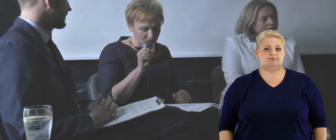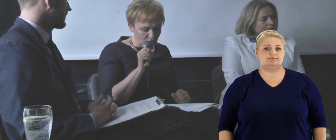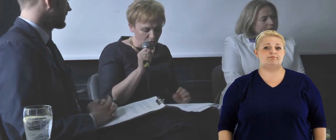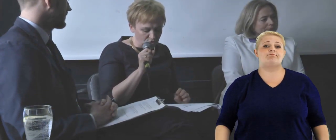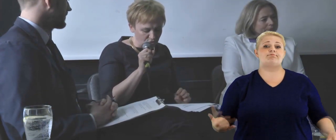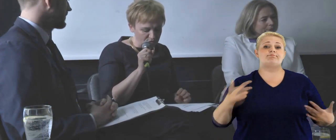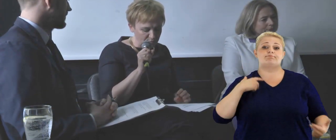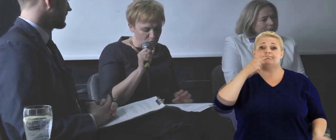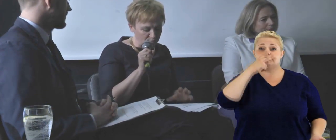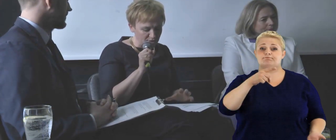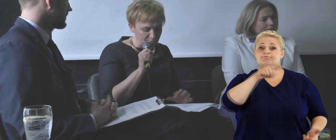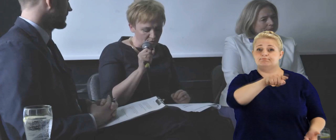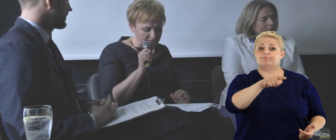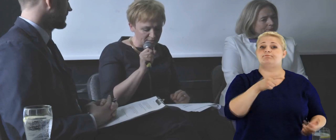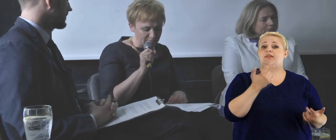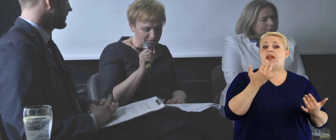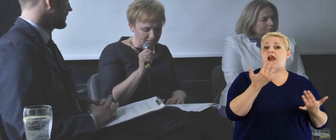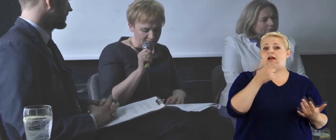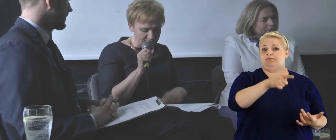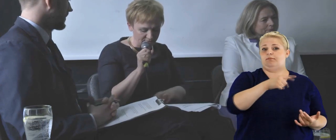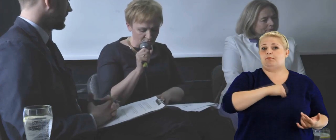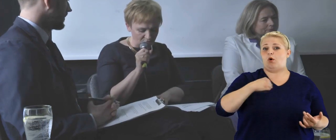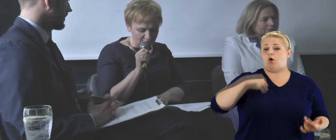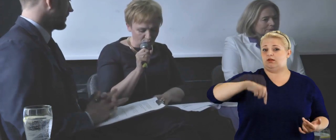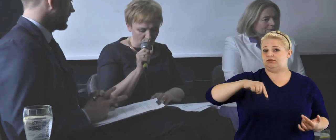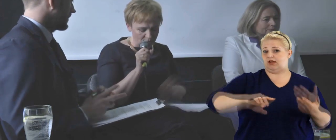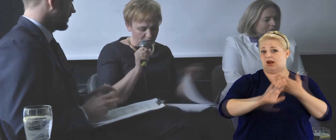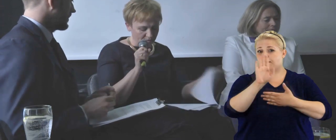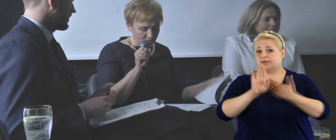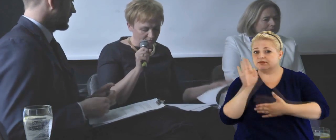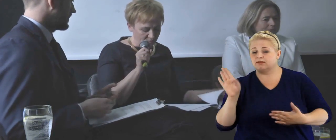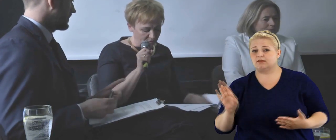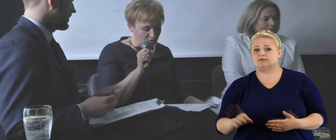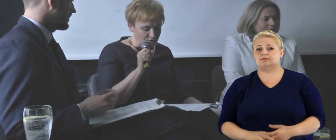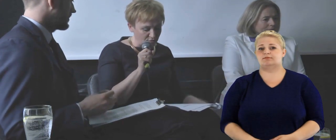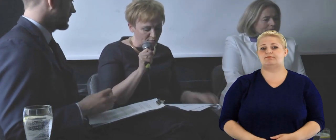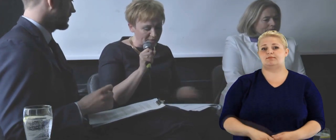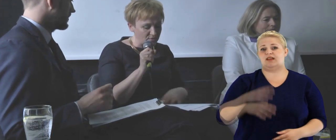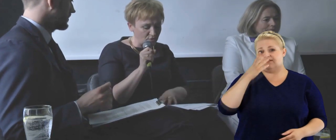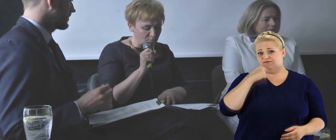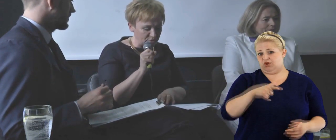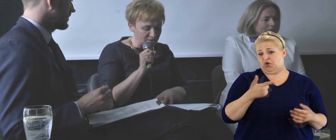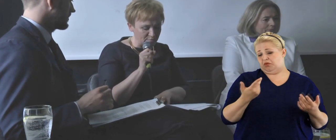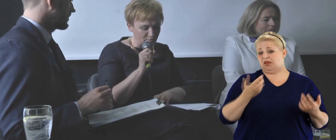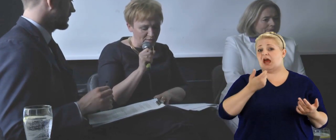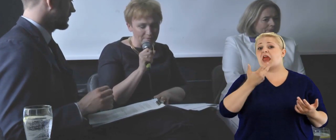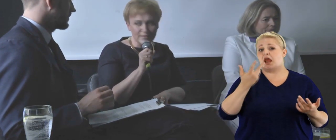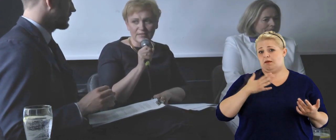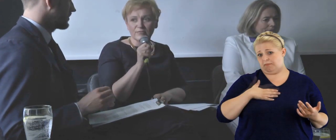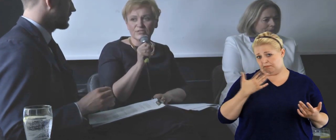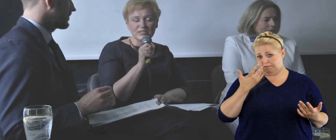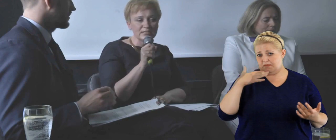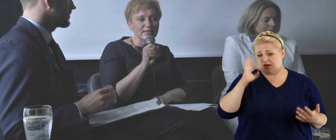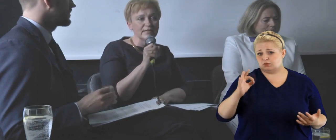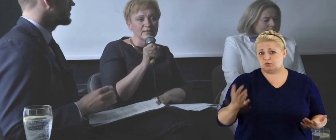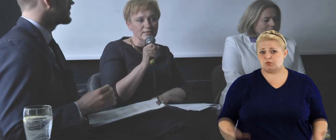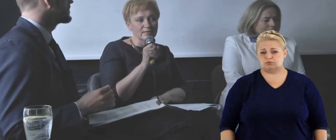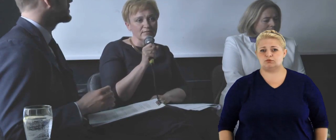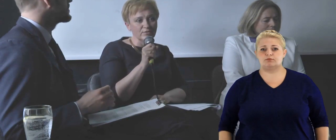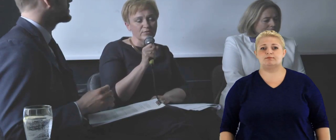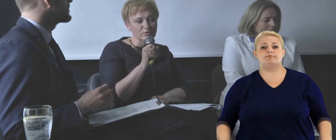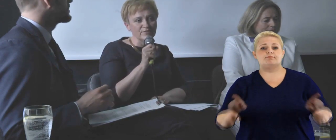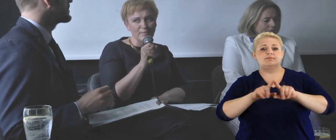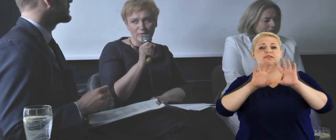taki tylko ilościowy sposób, to te polskie reprezentacje wyglądają ilościowo bardzo dobrze, bo mamy, wszystkie